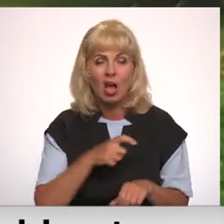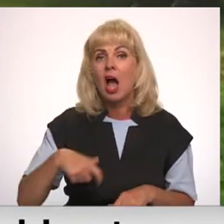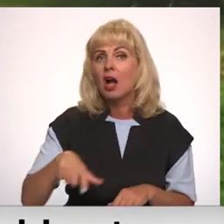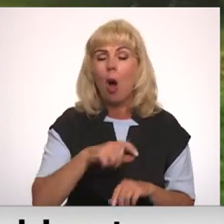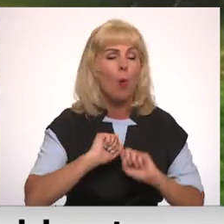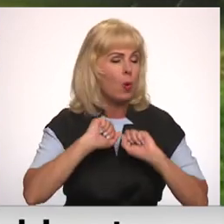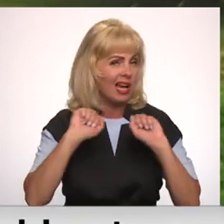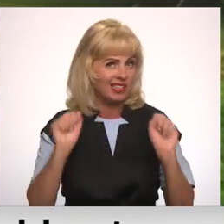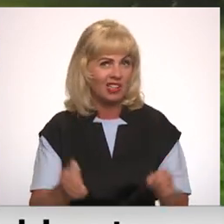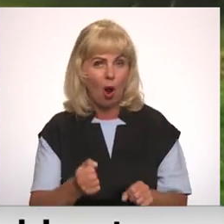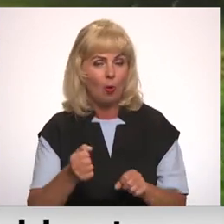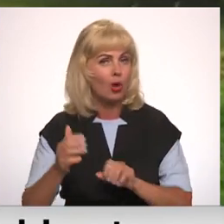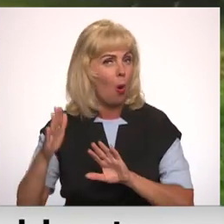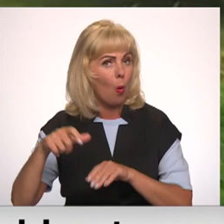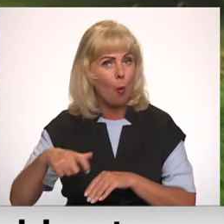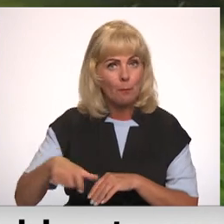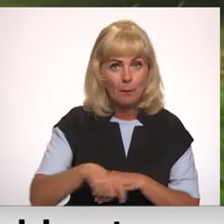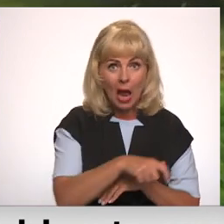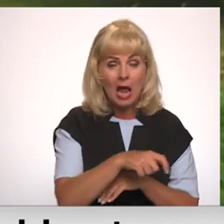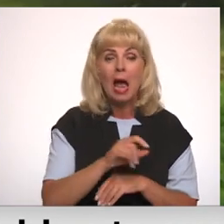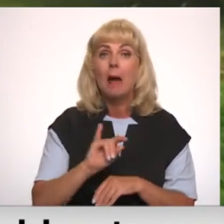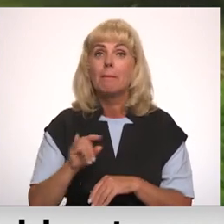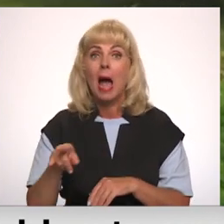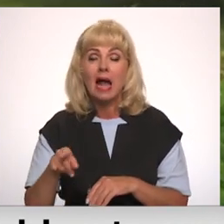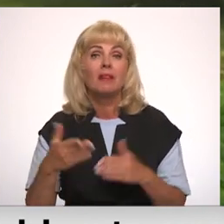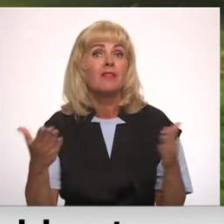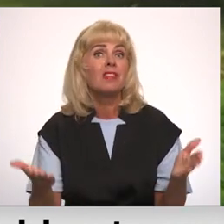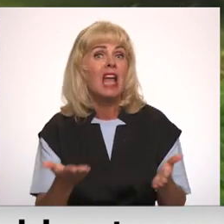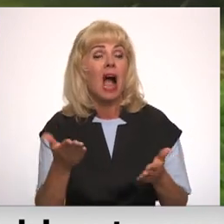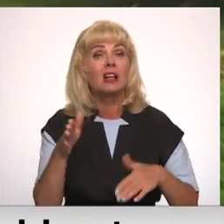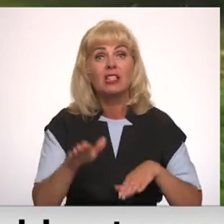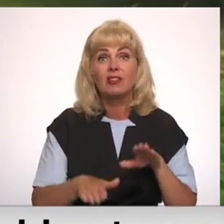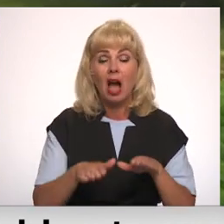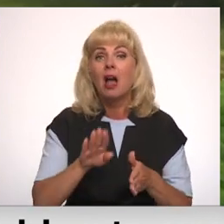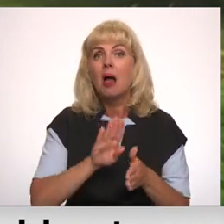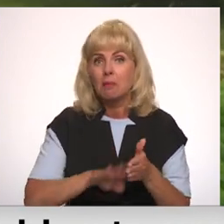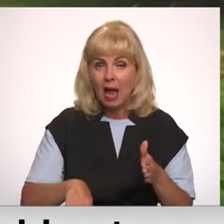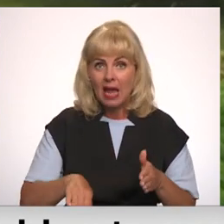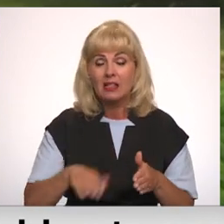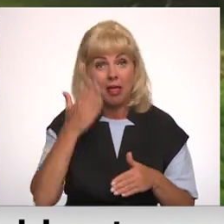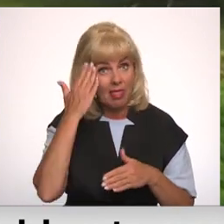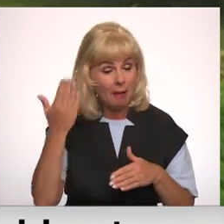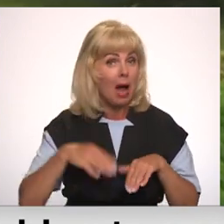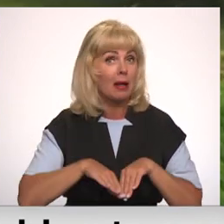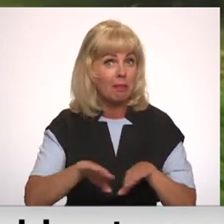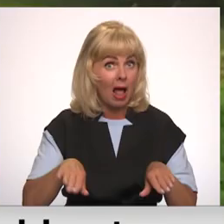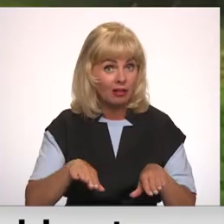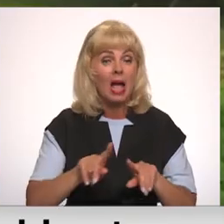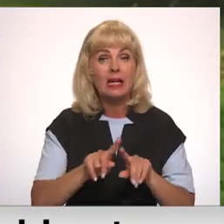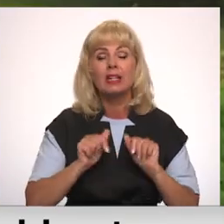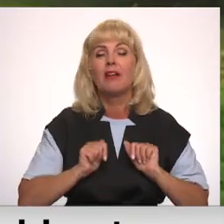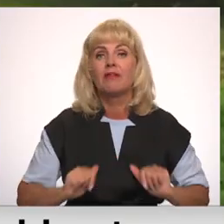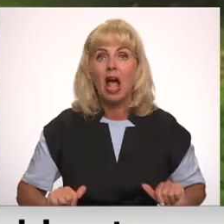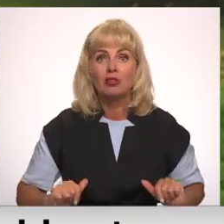strauja, un bērns, kurš ir ar vieglā svarā un vēl bez peldspējas, bet ar vesti ir